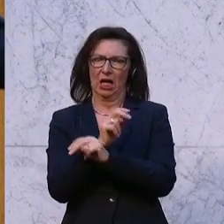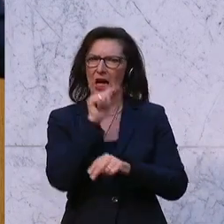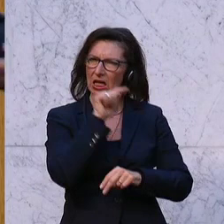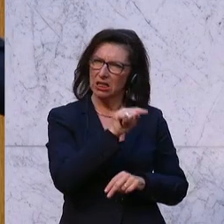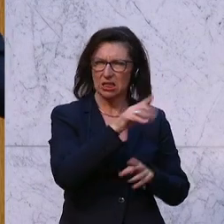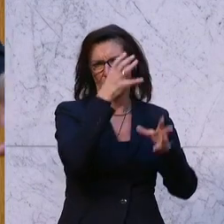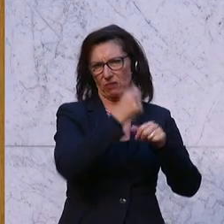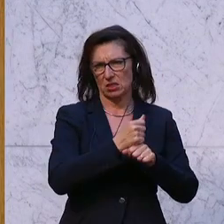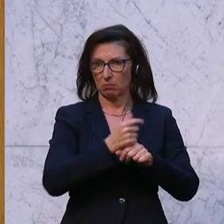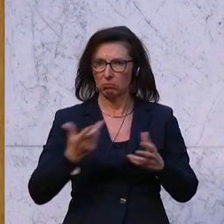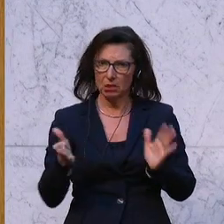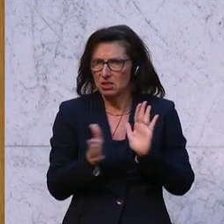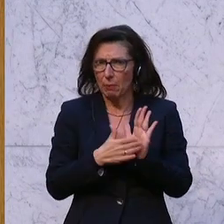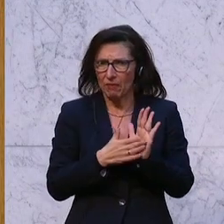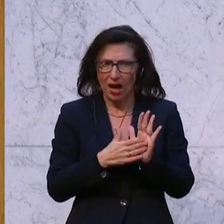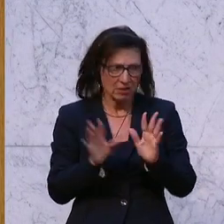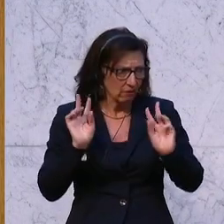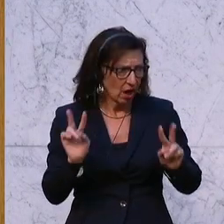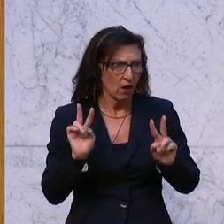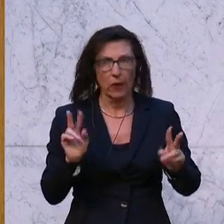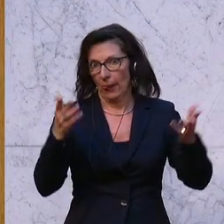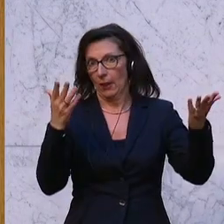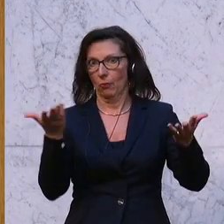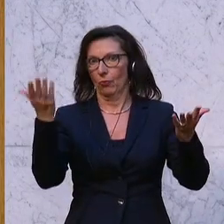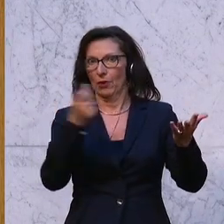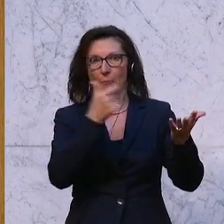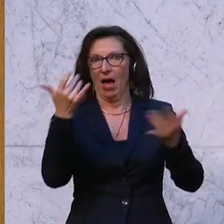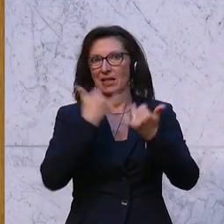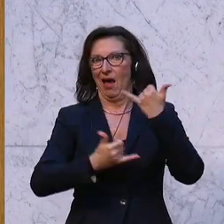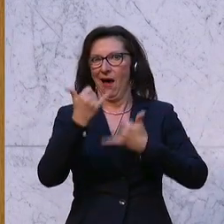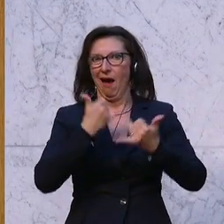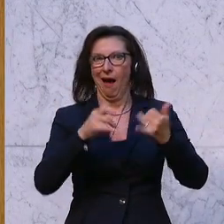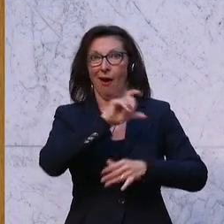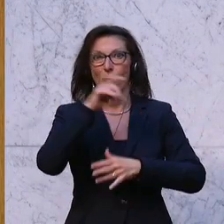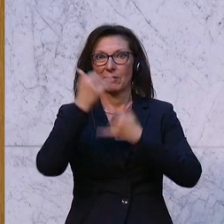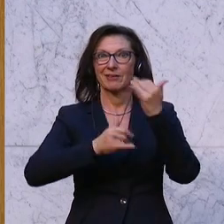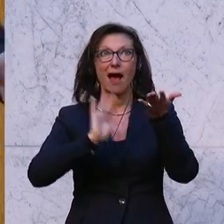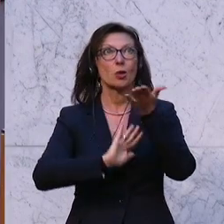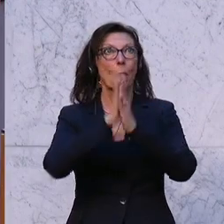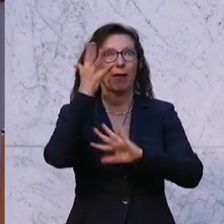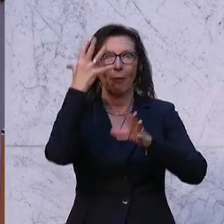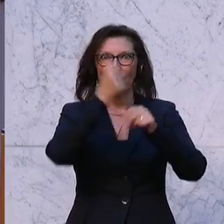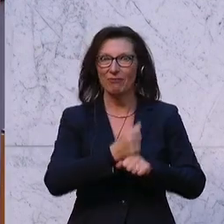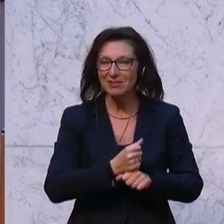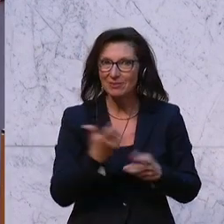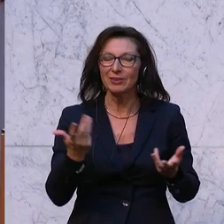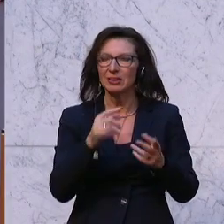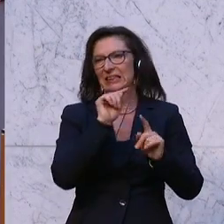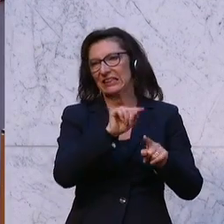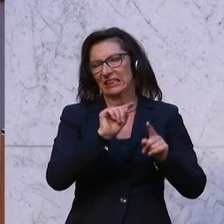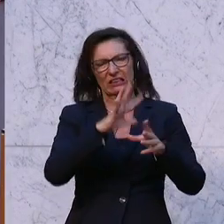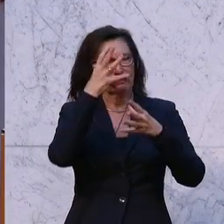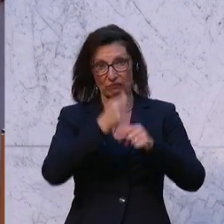Und ich glaube, das zeigt eigentlich, dass hier tatsächlich, und wir haben ja vor wenigen Jahren dieses 100-jährige Jubiläum gefeiert, hier tatsächlich ein